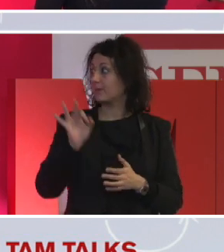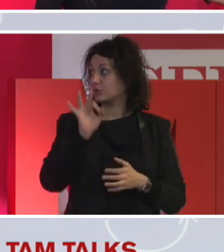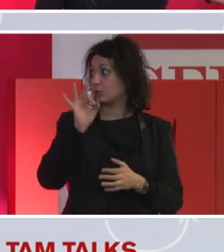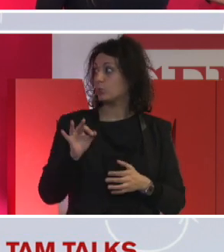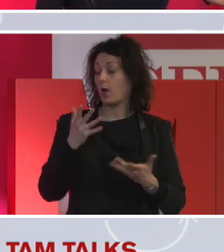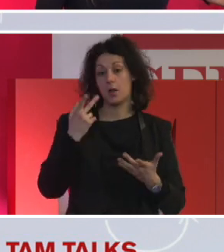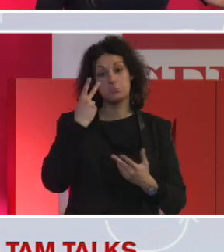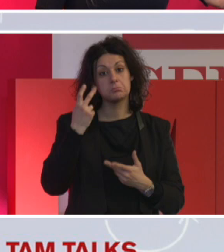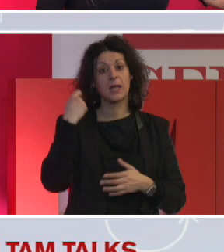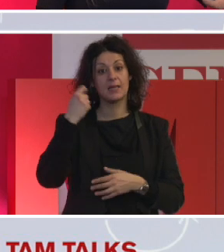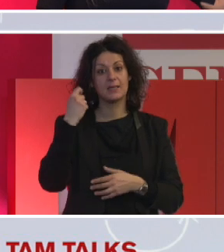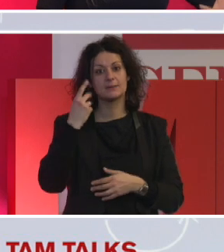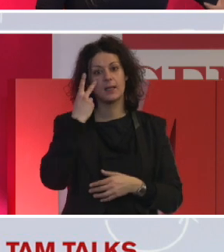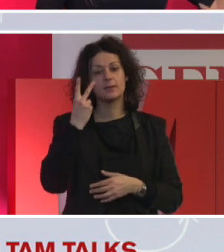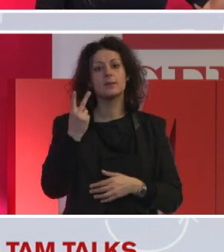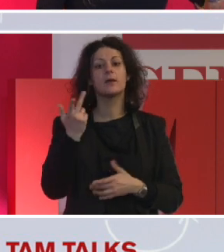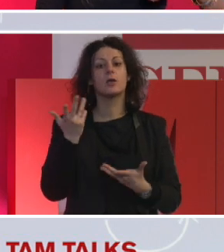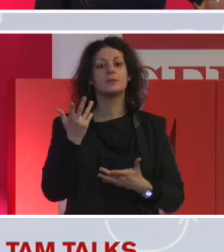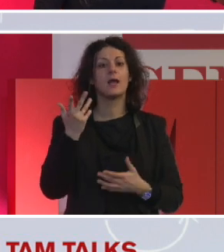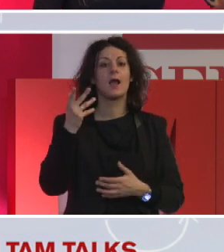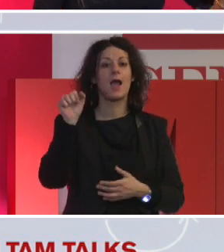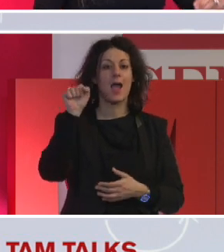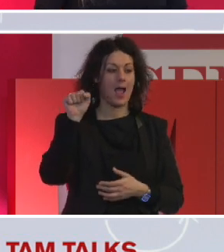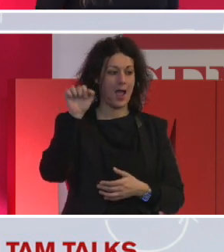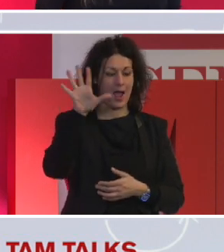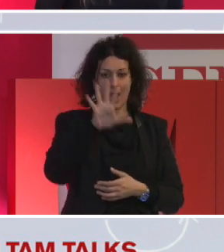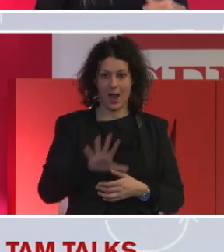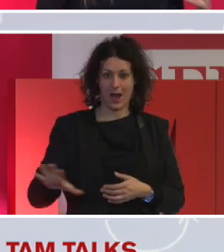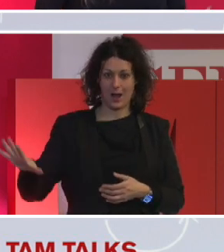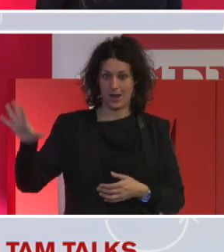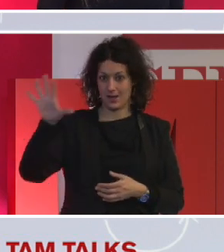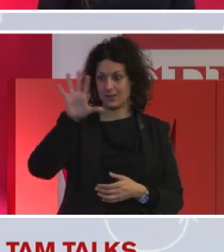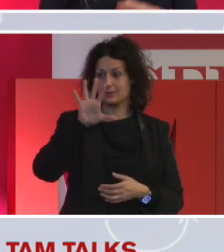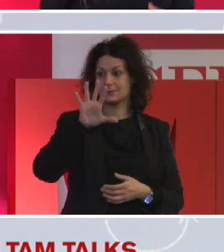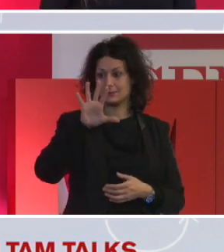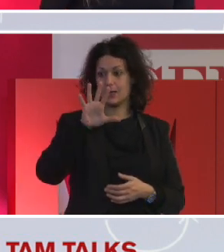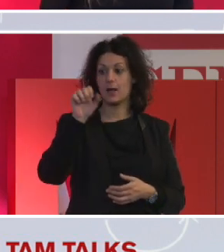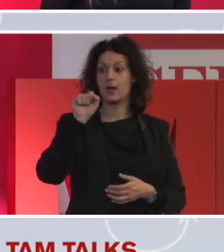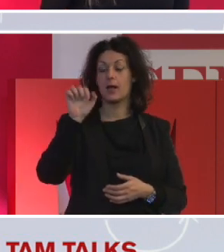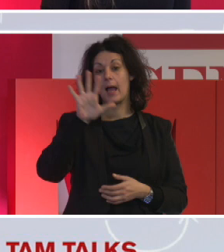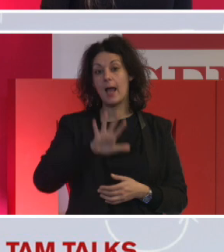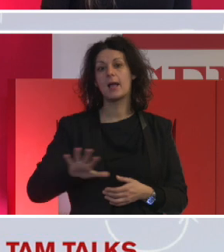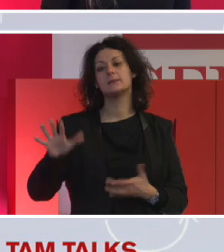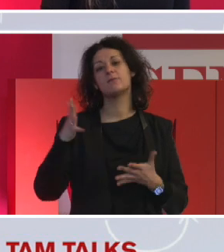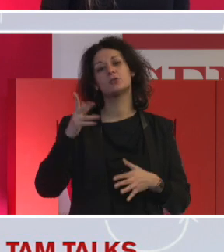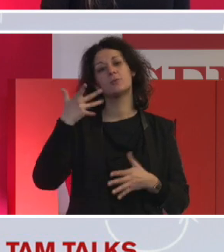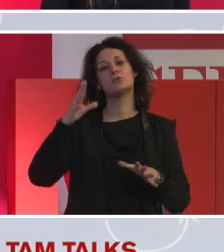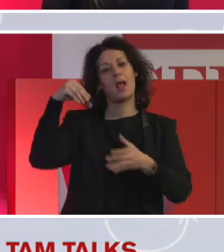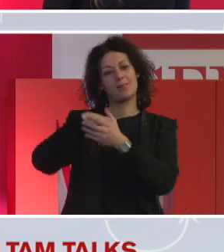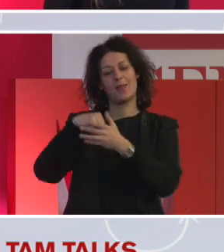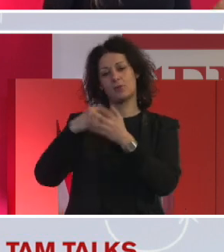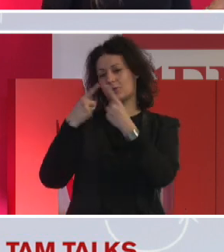'Asia è la percentuale, forse perché di nuovo, insomma, molte culture, molte diverse realtà,